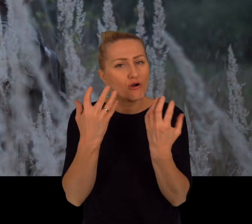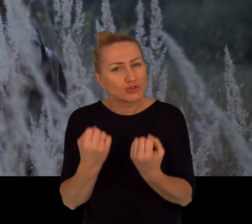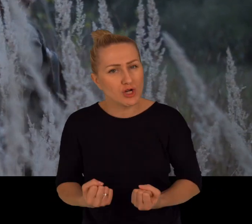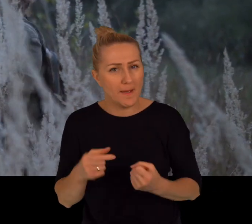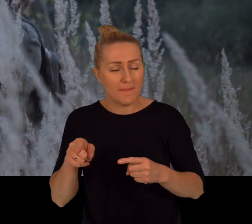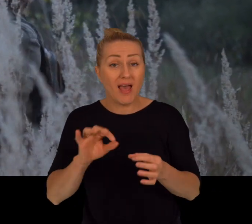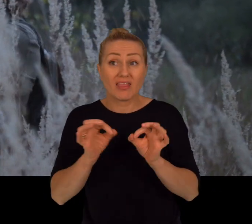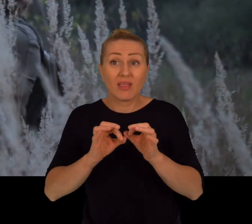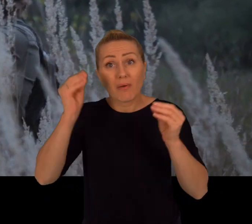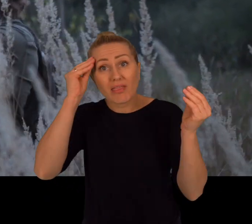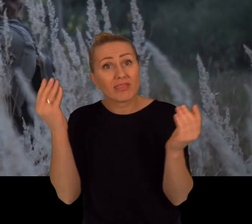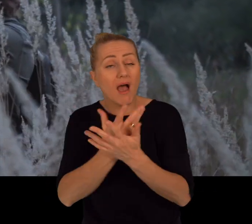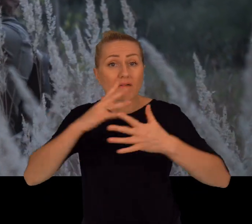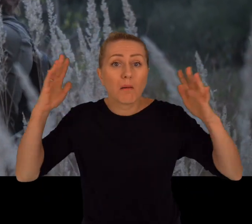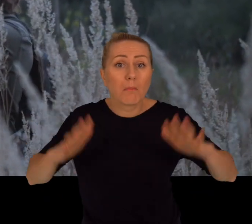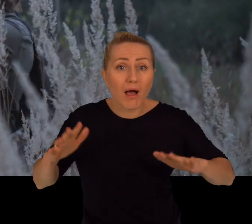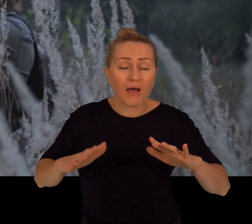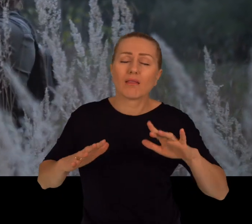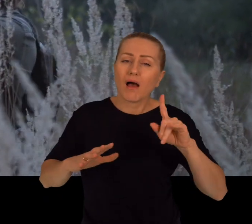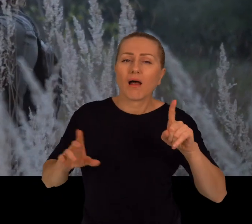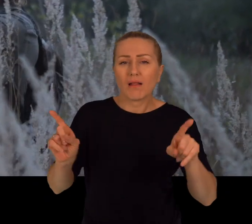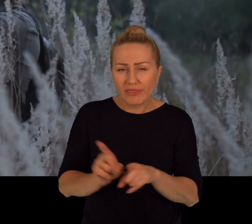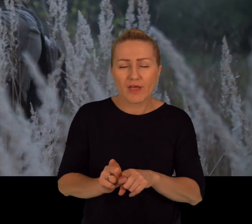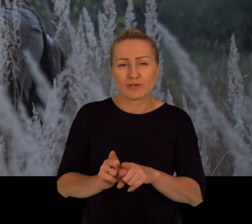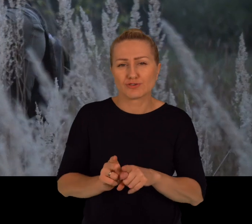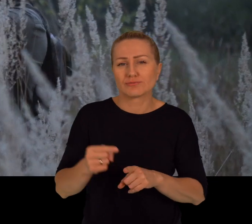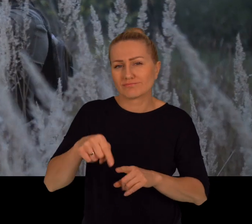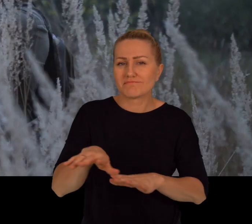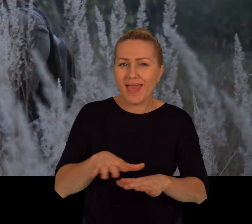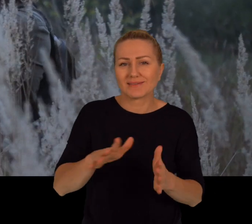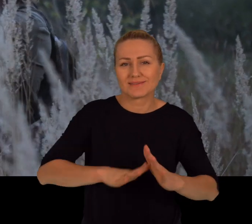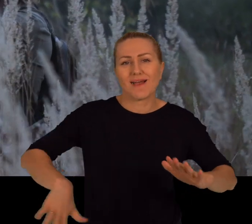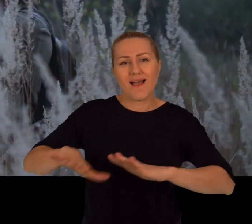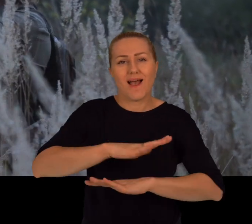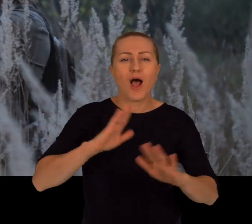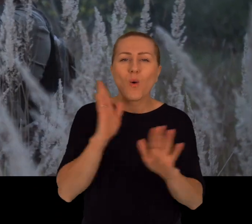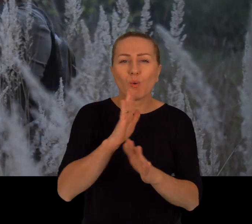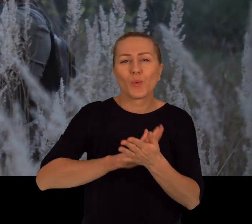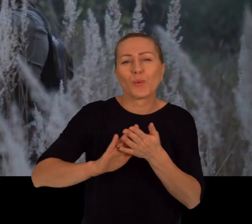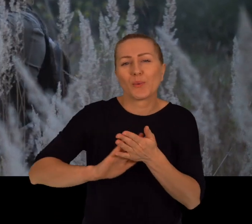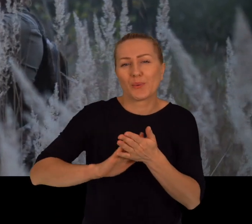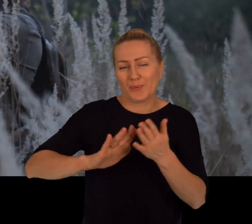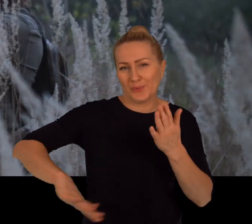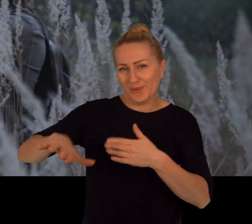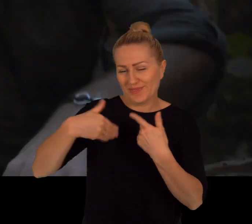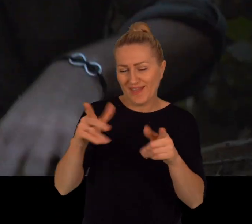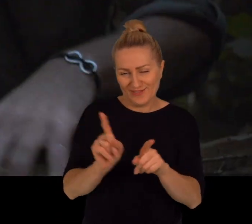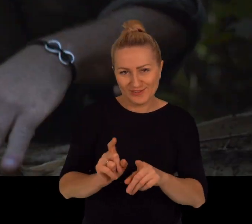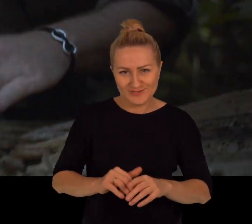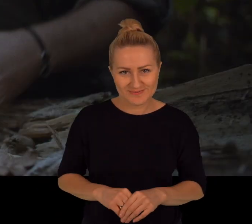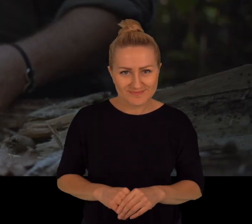zatrzymują ją w przypadku nagłych opadów, no ale też są klimatyzatorem, oczyszczaczem powietrza dookoła.